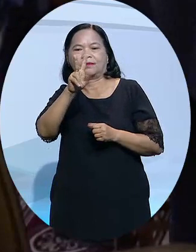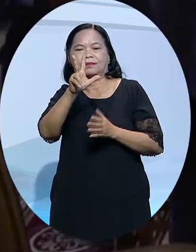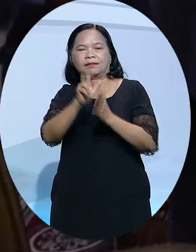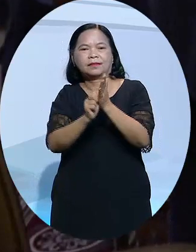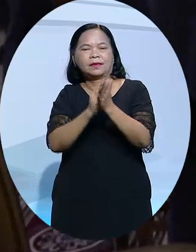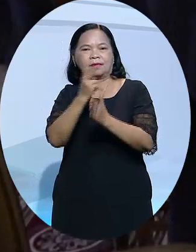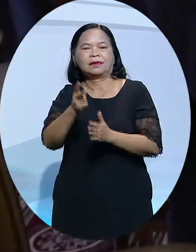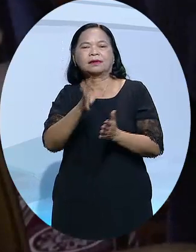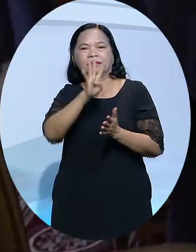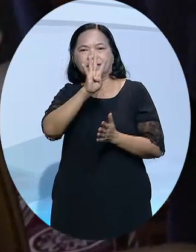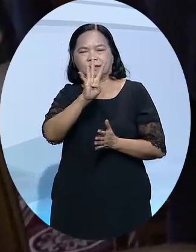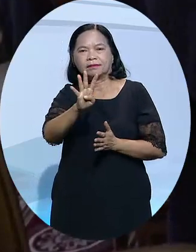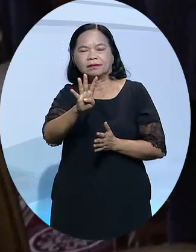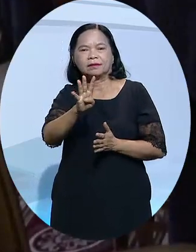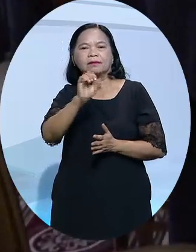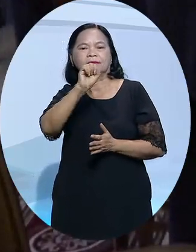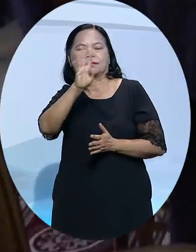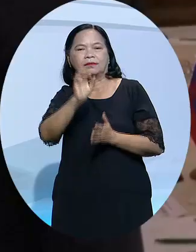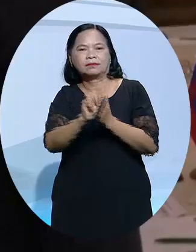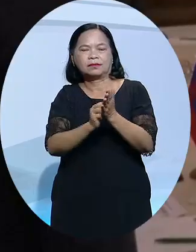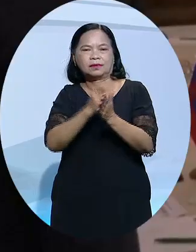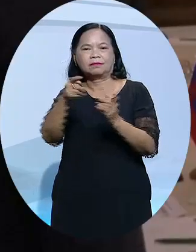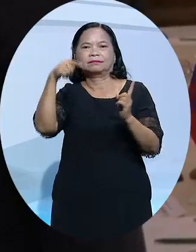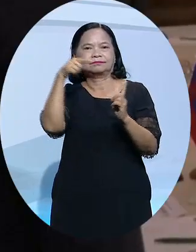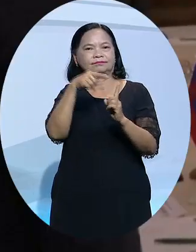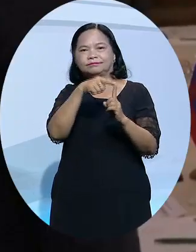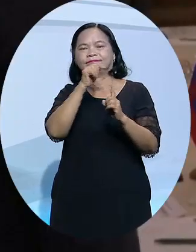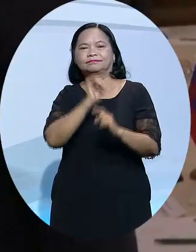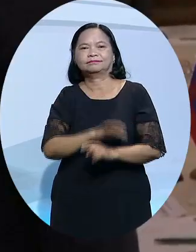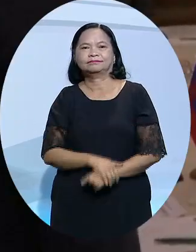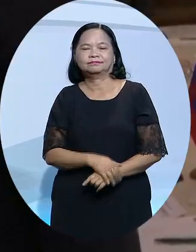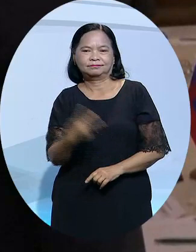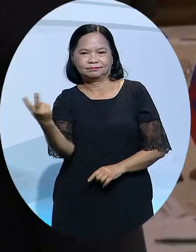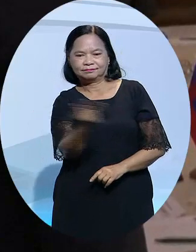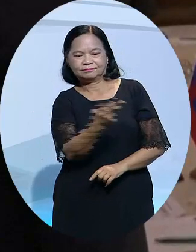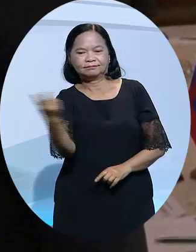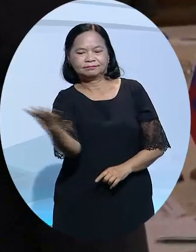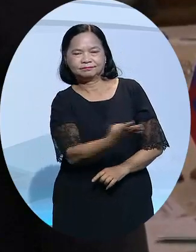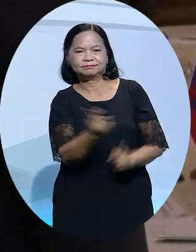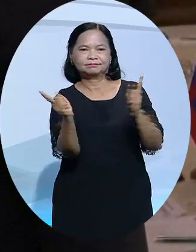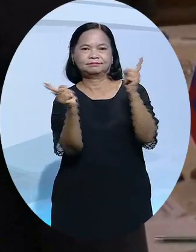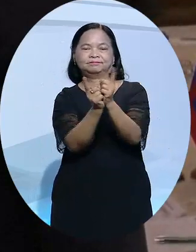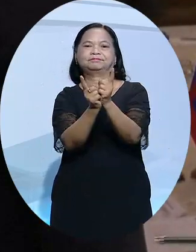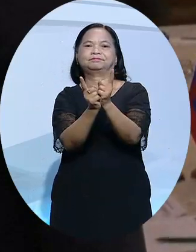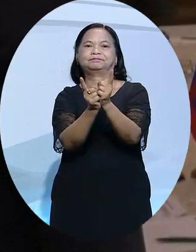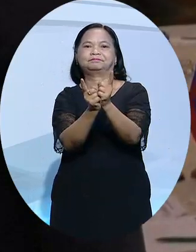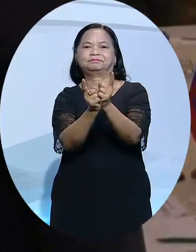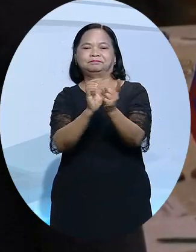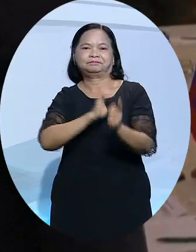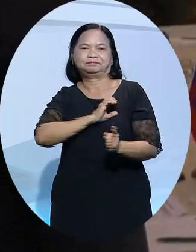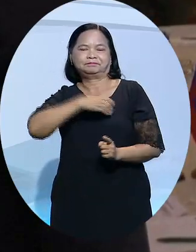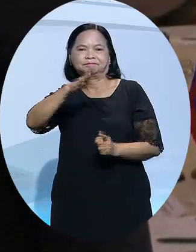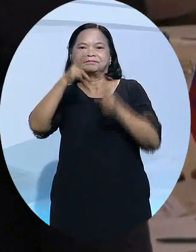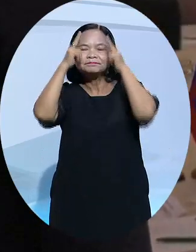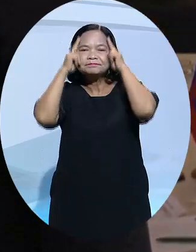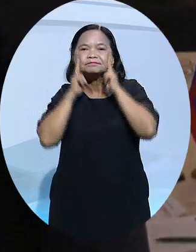và cuộc đàm phán thứ tư đã bắt đầu hôm 14 tháng 3 theo hình thức trực tuyến. Hai bên cũng từng có cuộc gặp cấp cao đầu tiên ở Antalya, Thổ